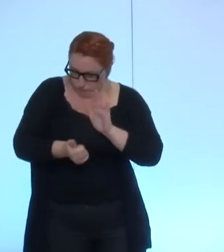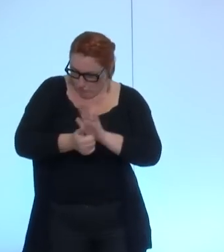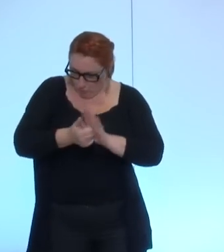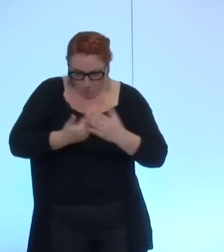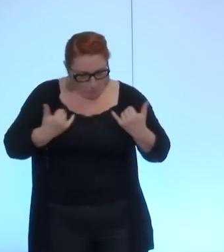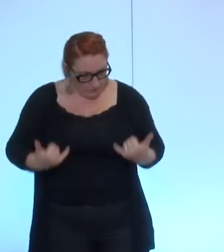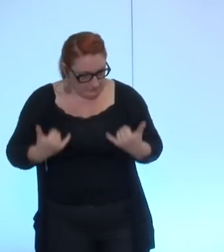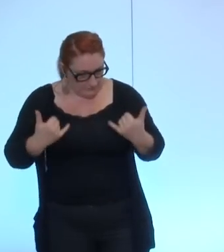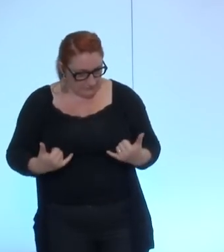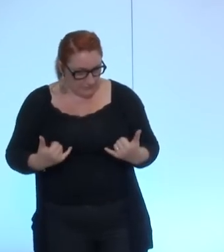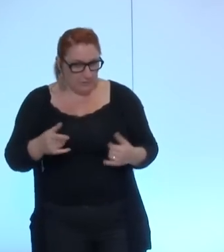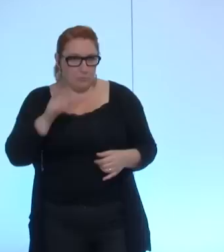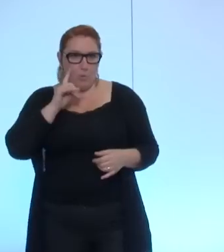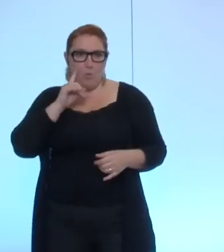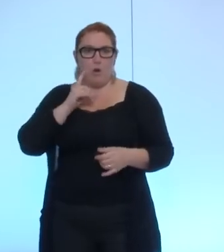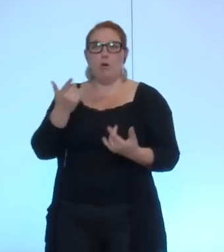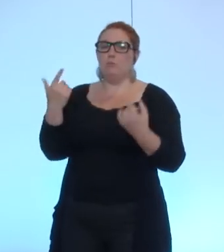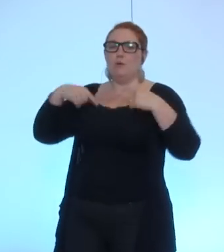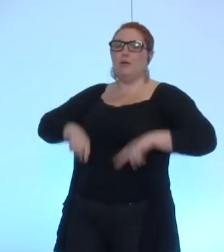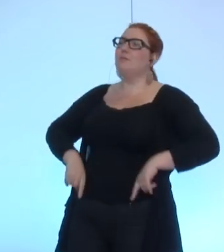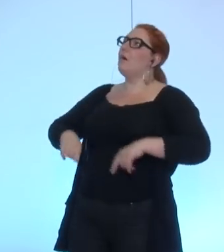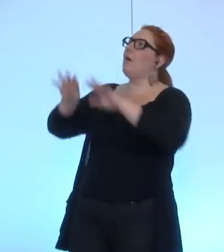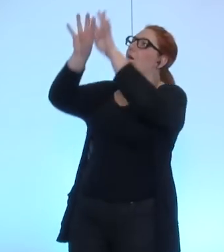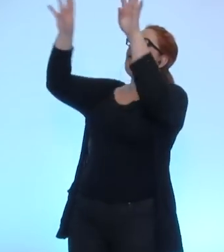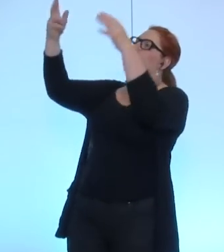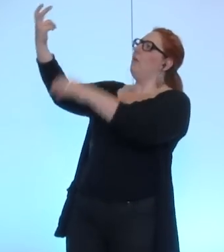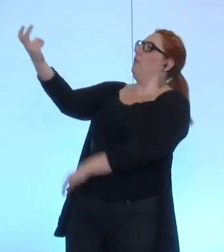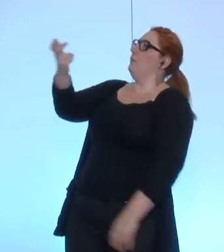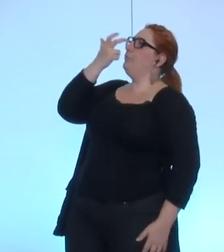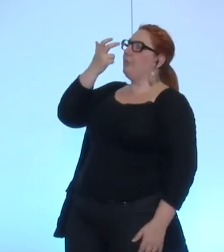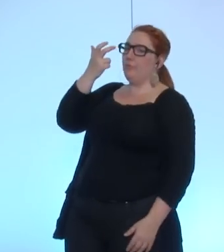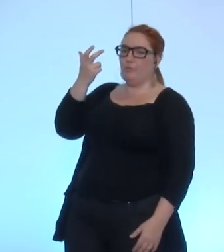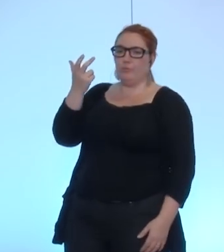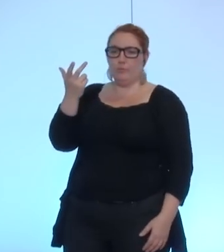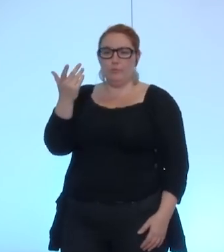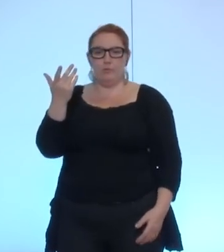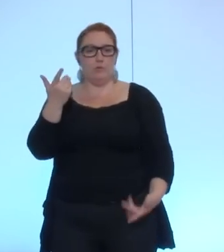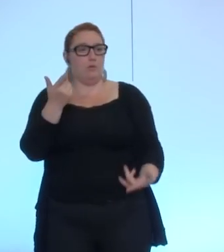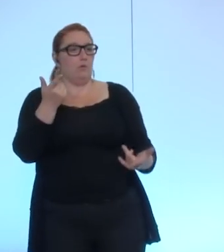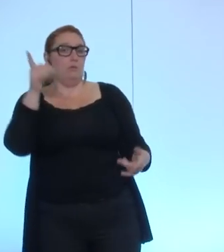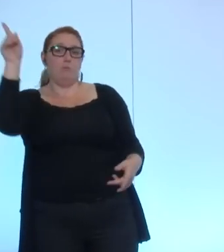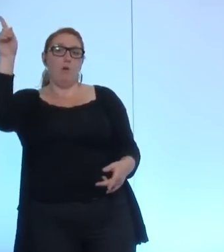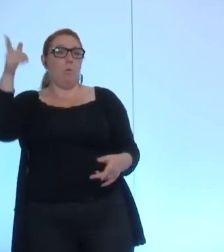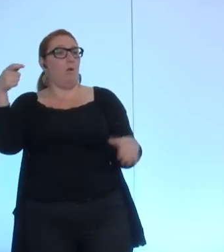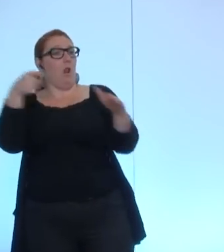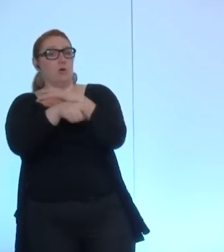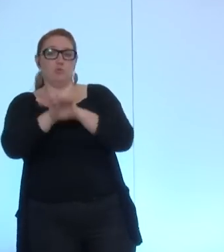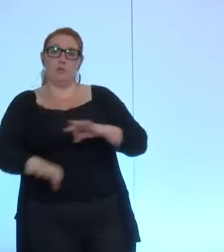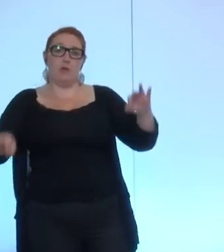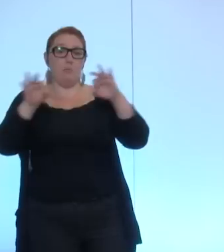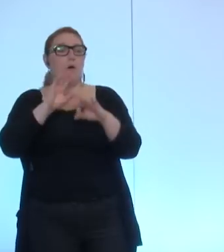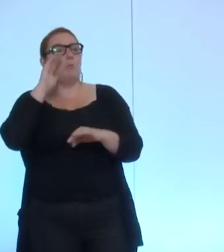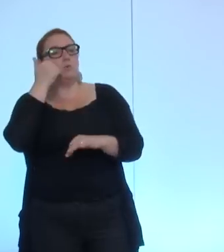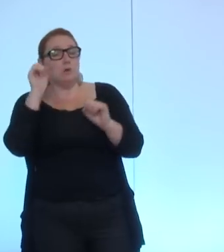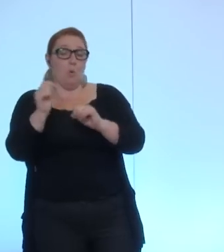coopération décentralisée sans que celle-ci ne se substitue d'où les sommes et le débat que nous pouvons avoir à l'infini sur nos